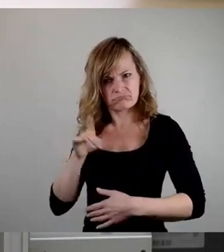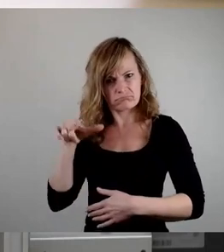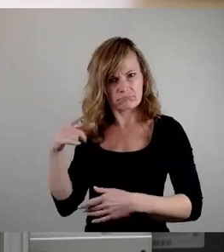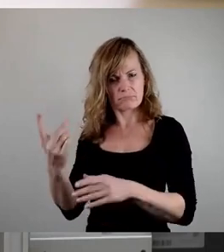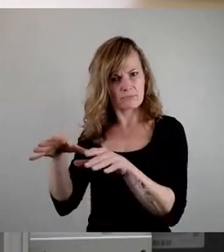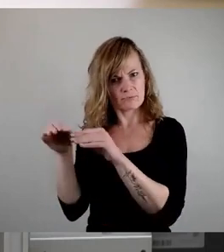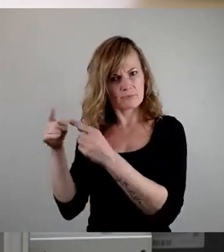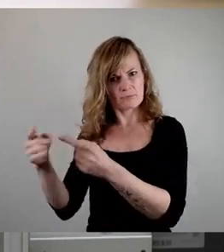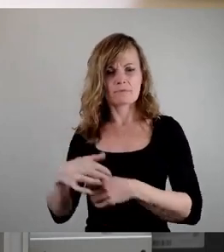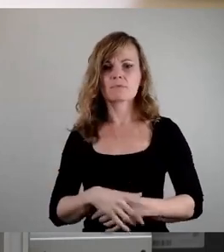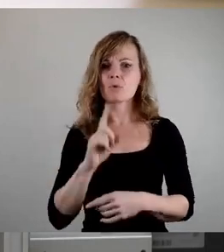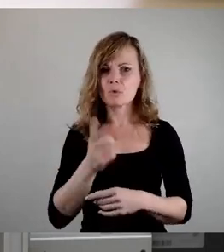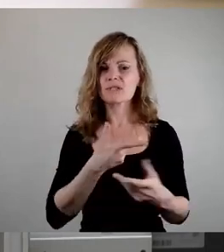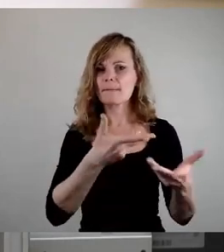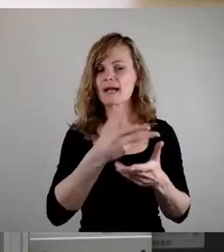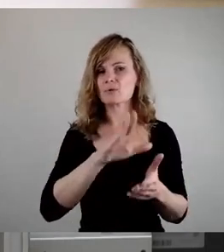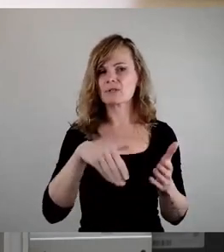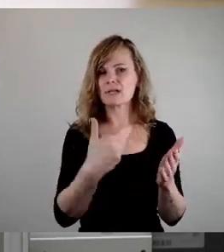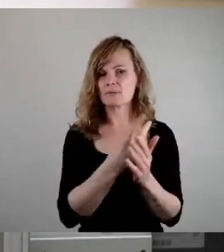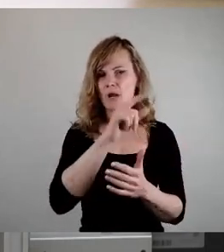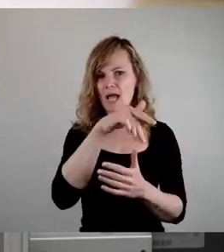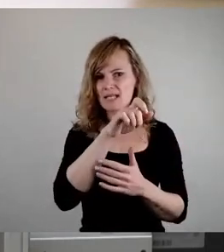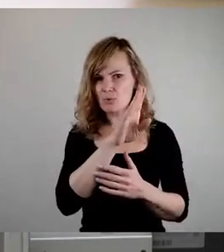auch in der LASUB. Danke für die Aufmerksamkeit.